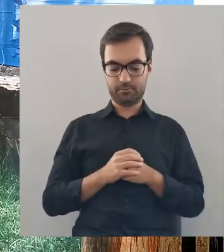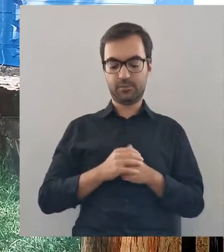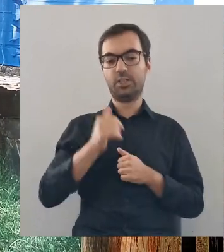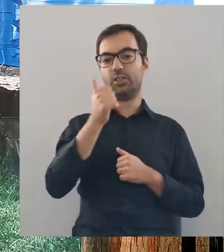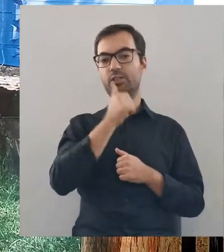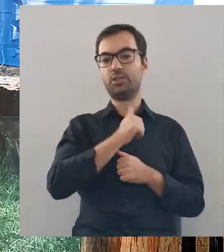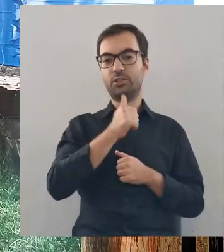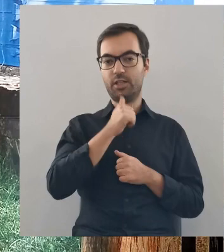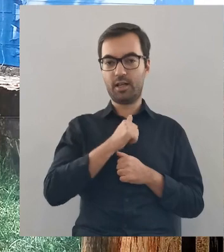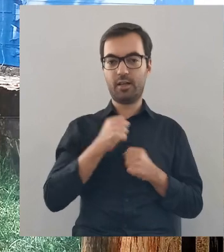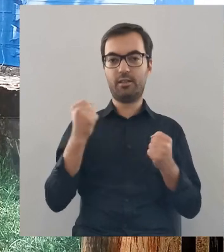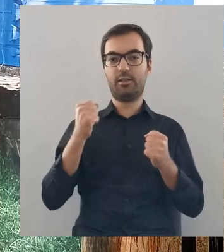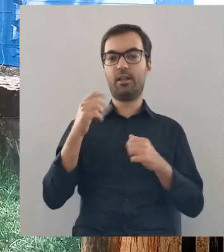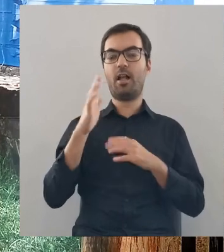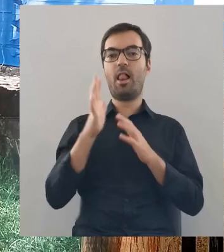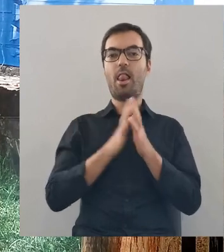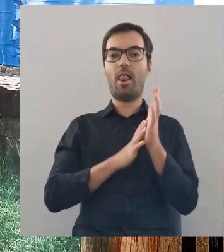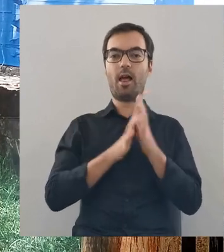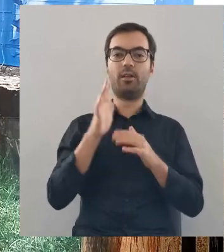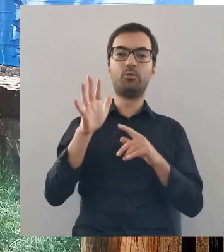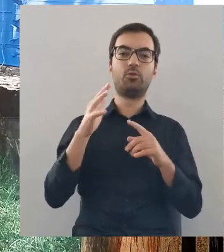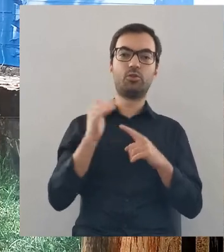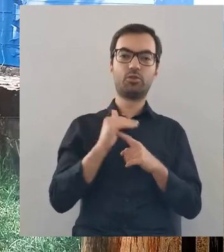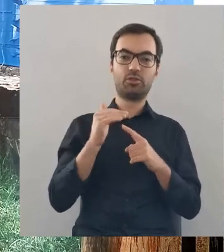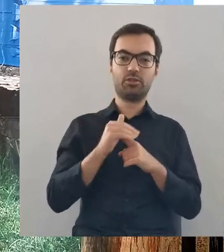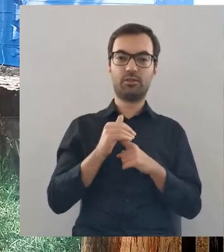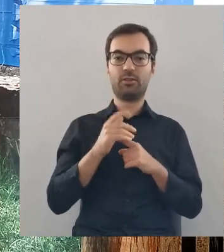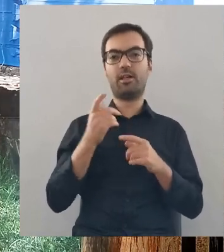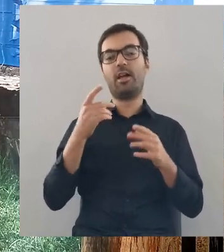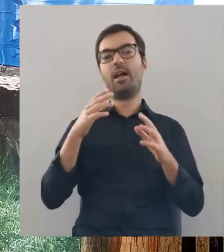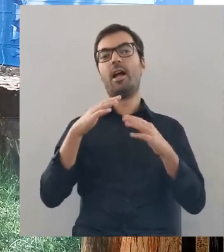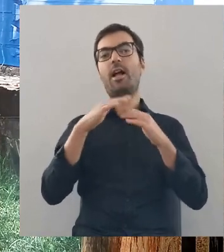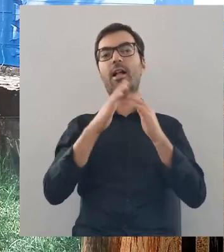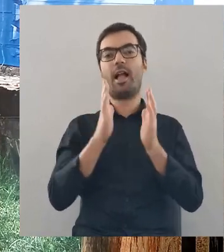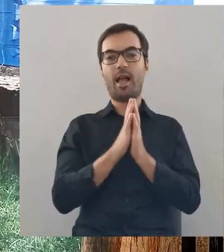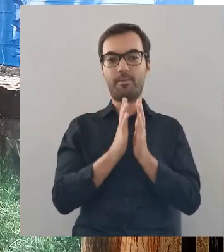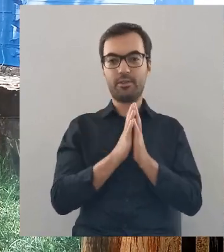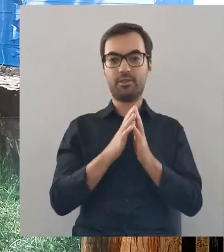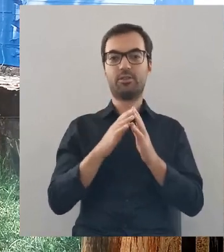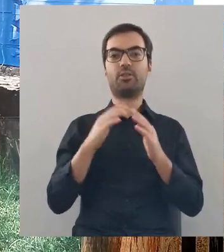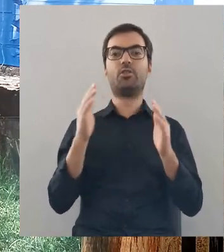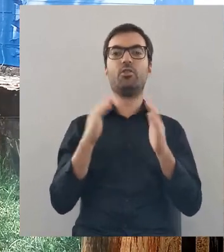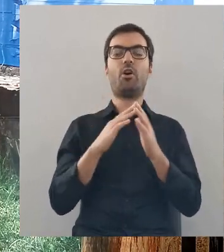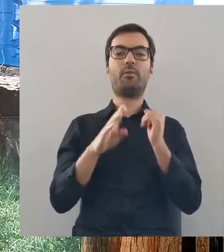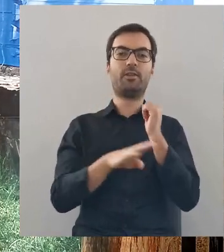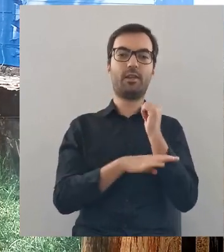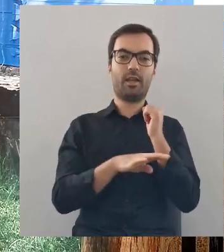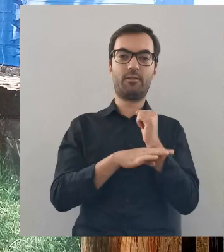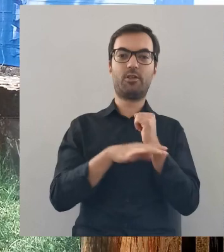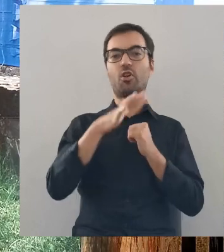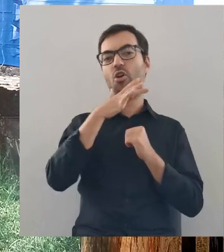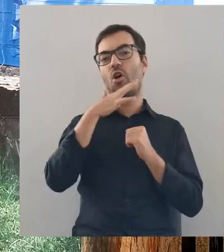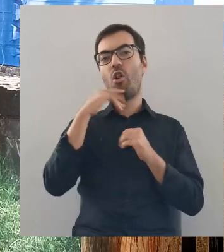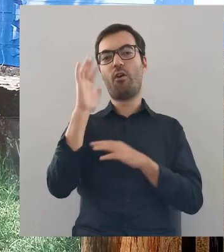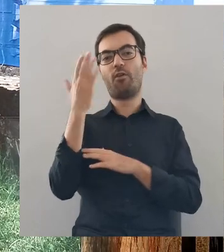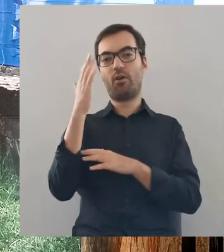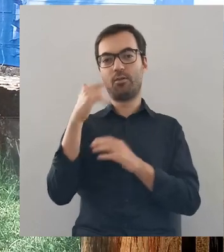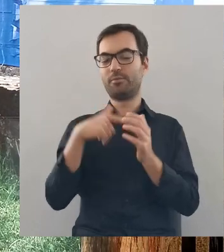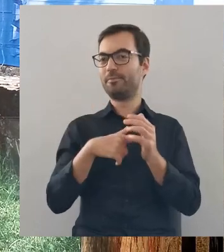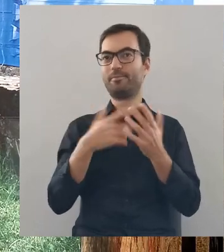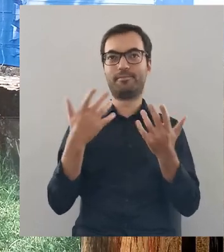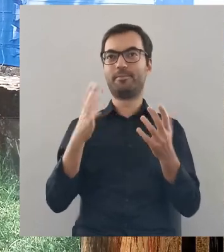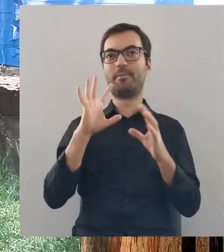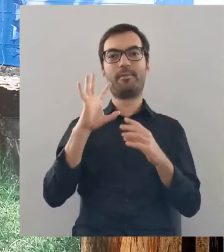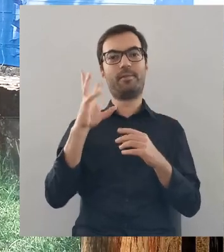Zieleń, lasy grzybne, no i kapliczki, i chaty drewniane z kolorowymi